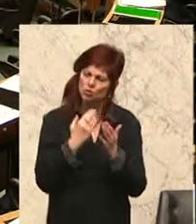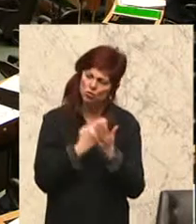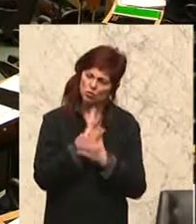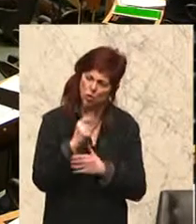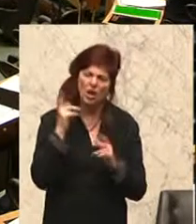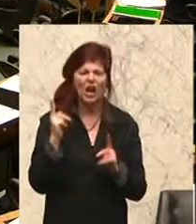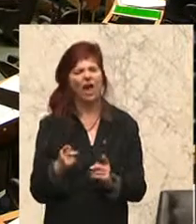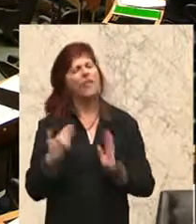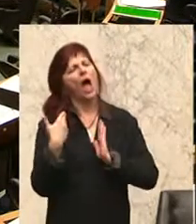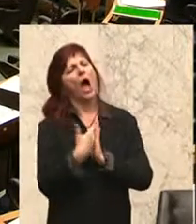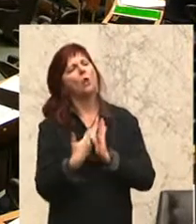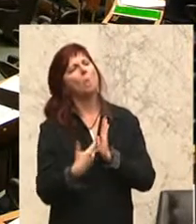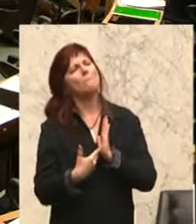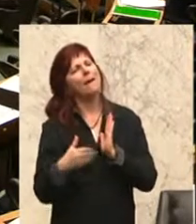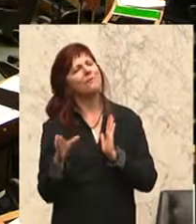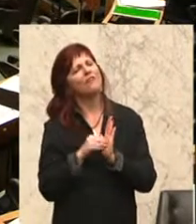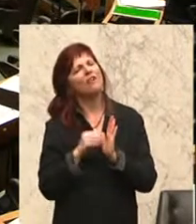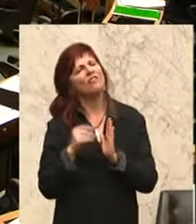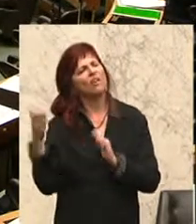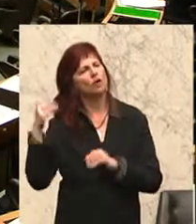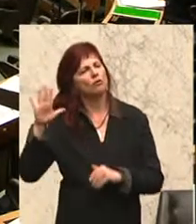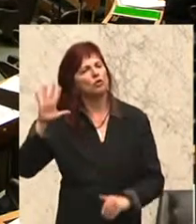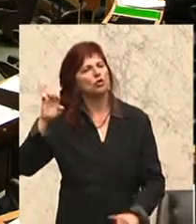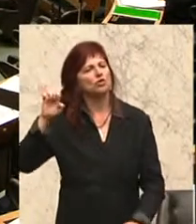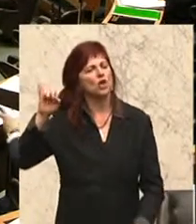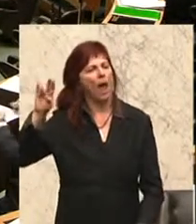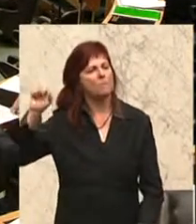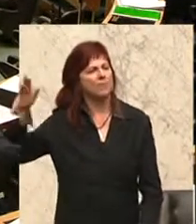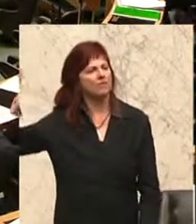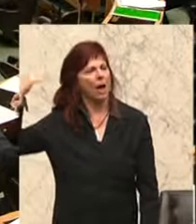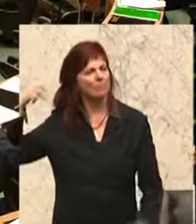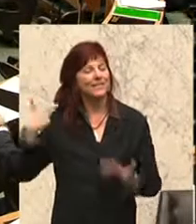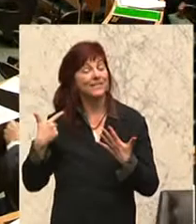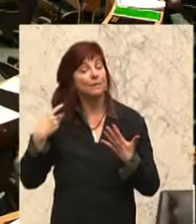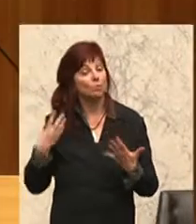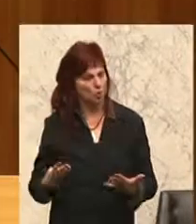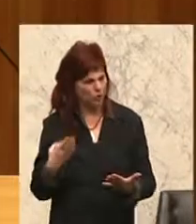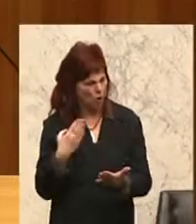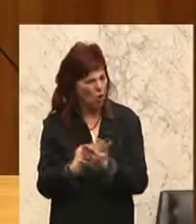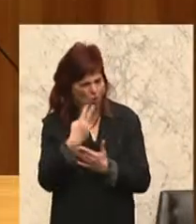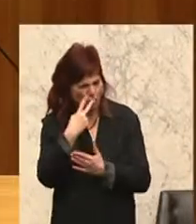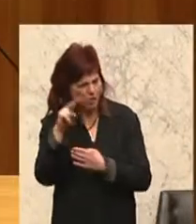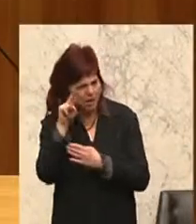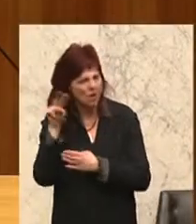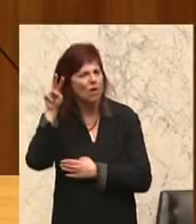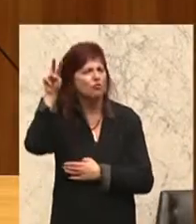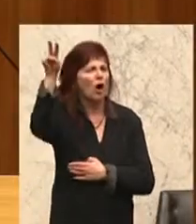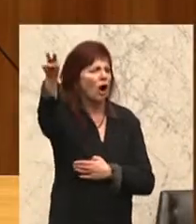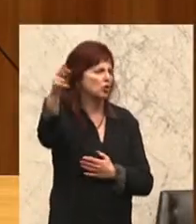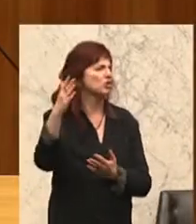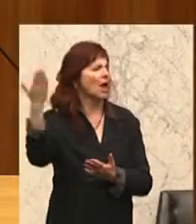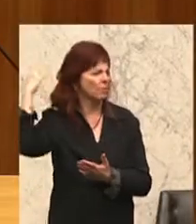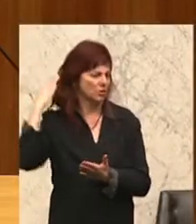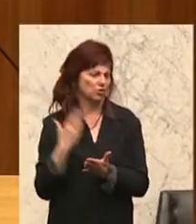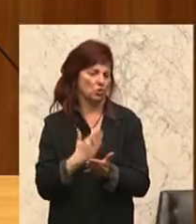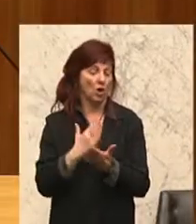Sieht man, wie weitsichtig Herbert Scheibner bereits 1997 auch im Hinblick auf den Euro war. Die heutige Diskussion zeigt, dass die